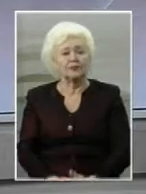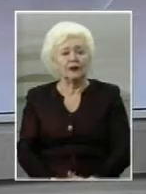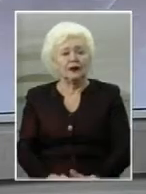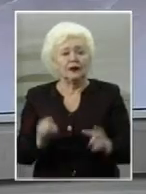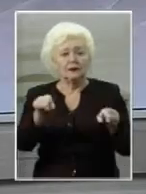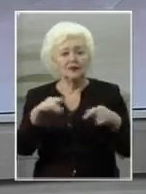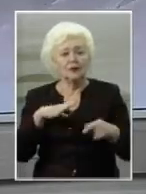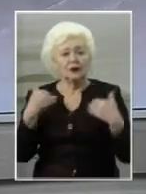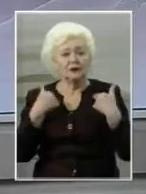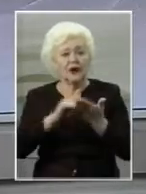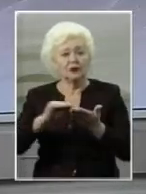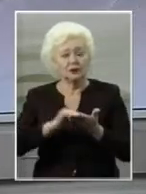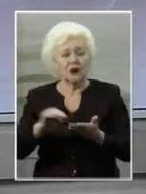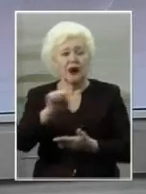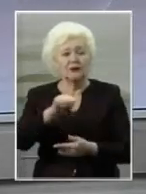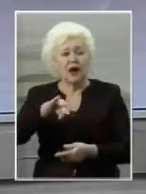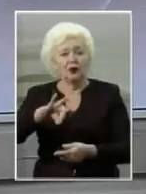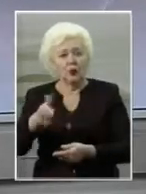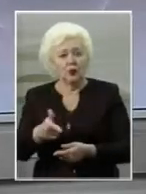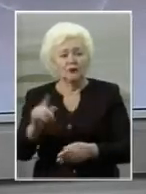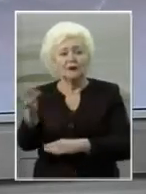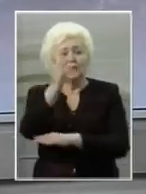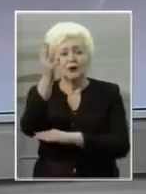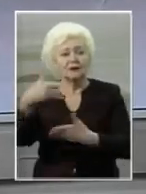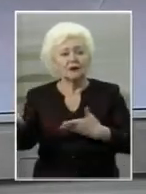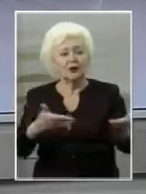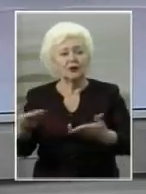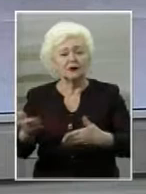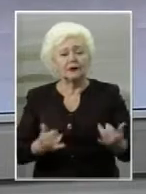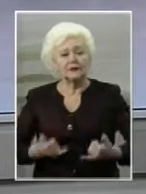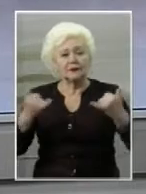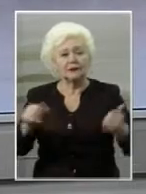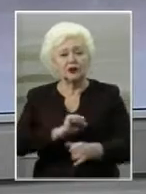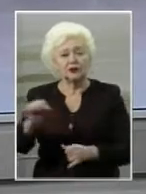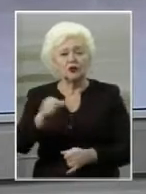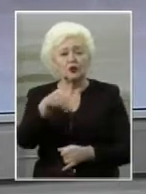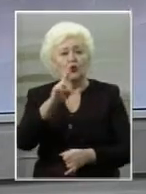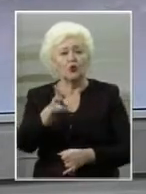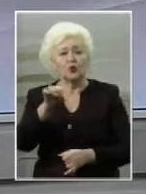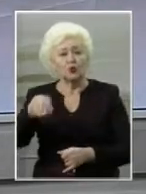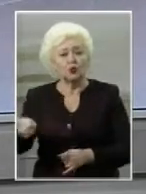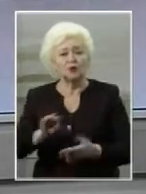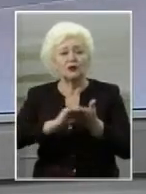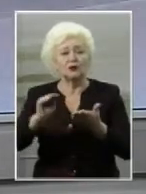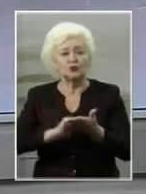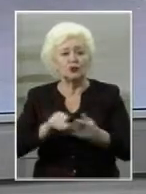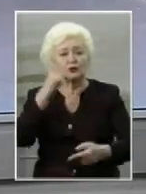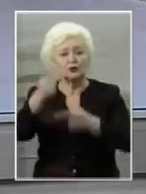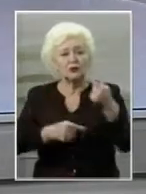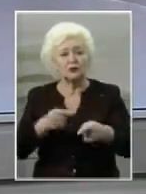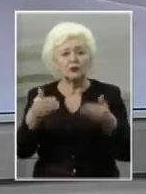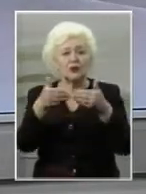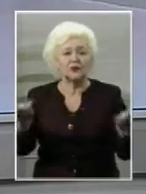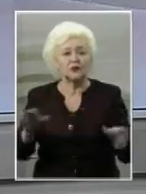Це була наша кореспондентка Анна Тонг зі Смолоскипної ходи на честь Героїв Крут. Її сюжет дивіться у наступному випуску